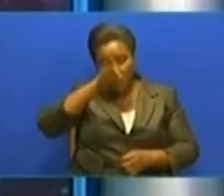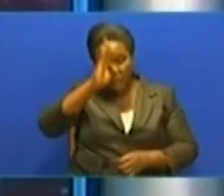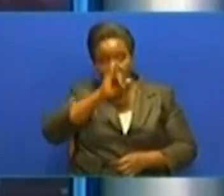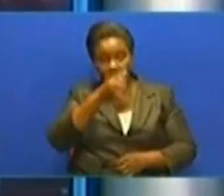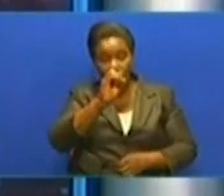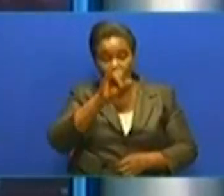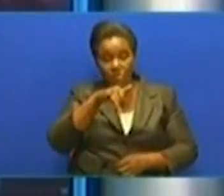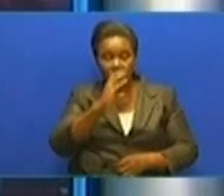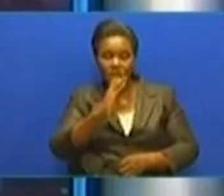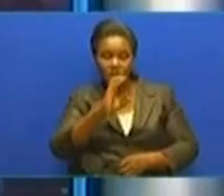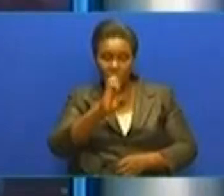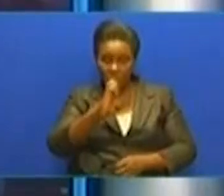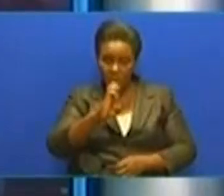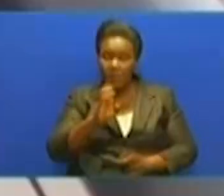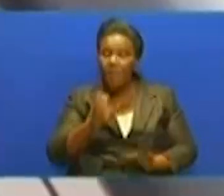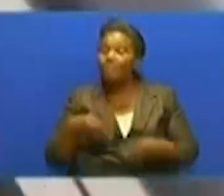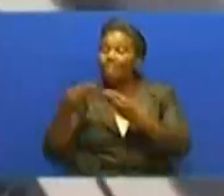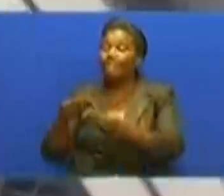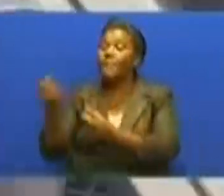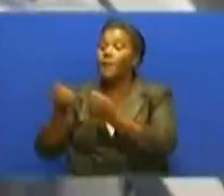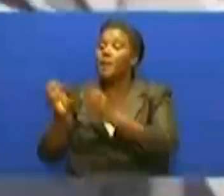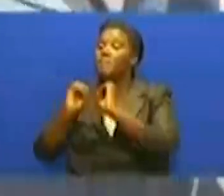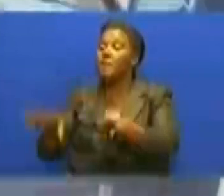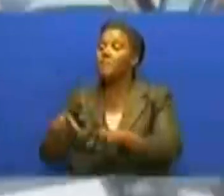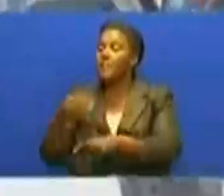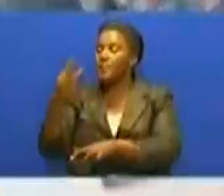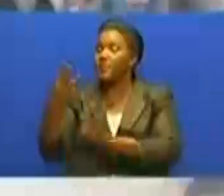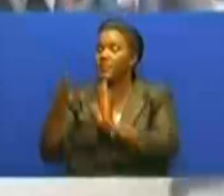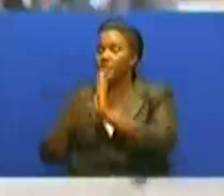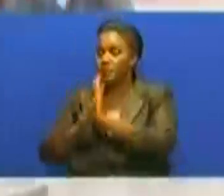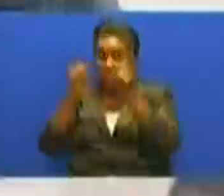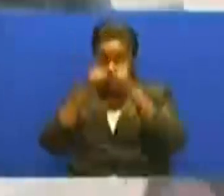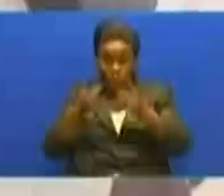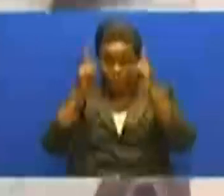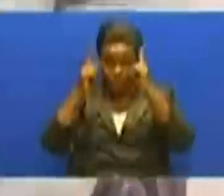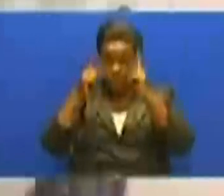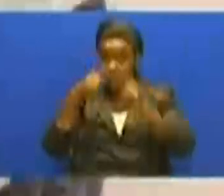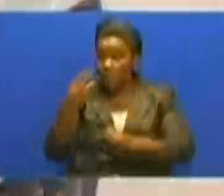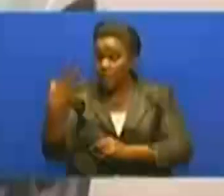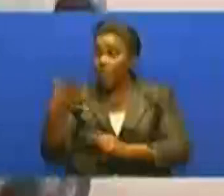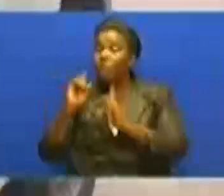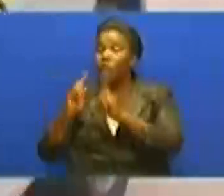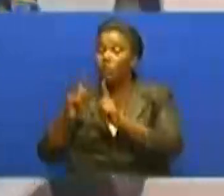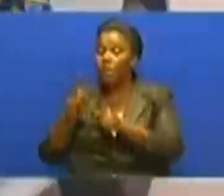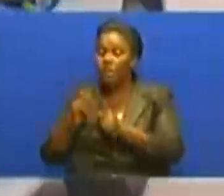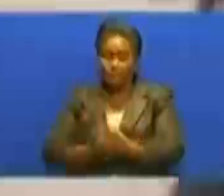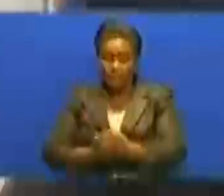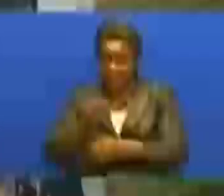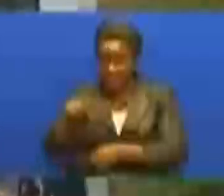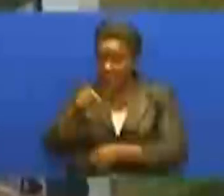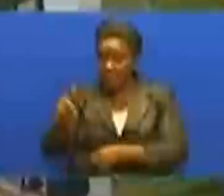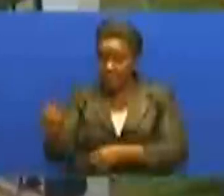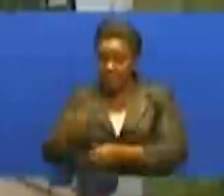seansi na teknolojia, Prof. Joyce Indalichako, wakate kabithi magari mapia 39 kwa vio 35